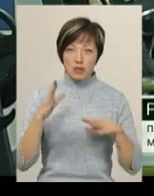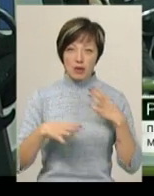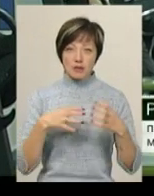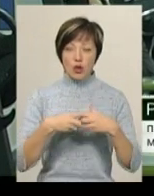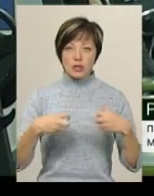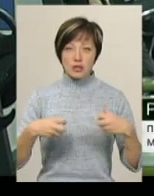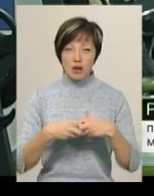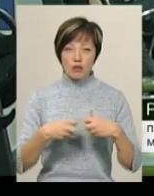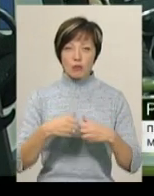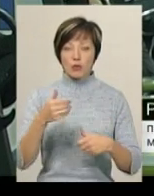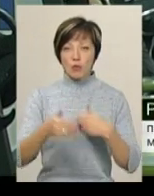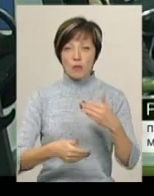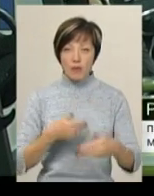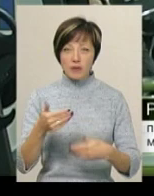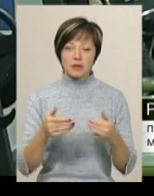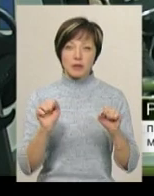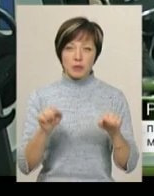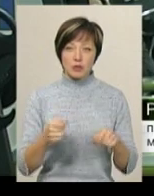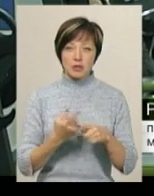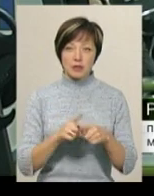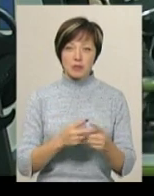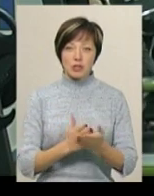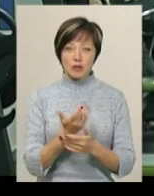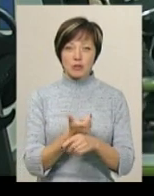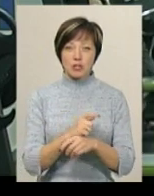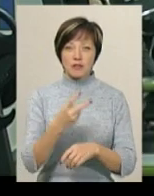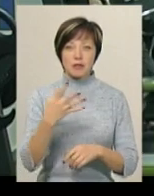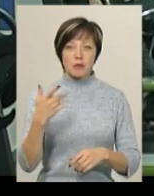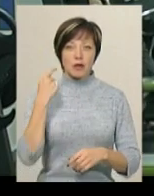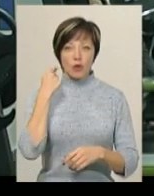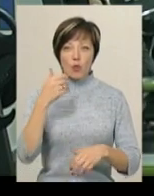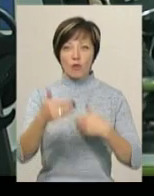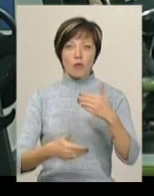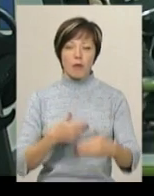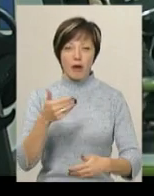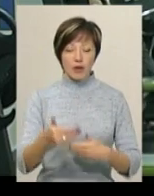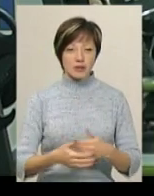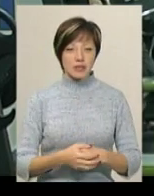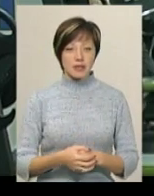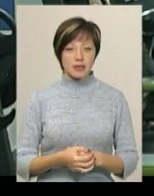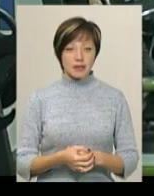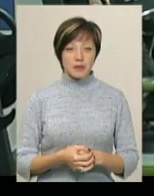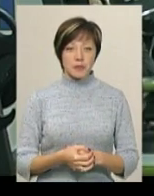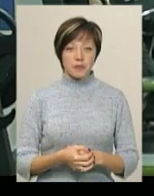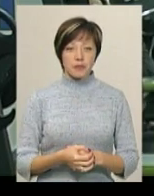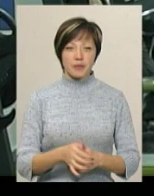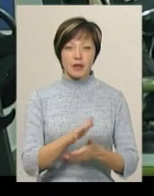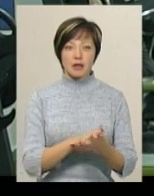розтягувався, потім купаюсь. Якщо вже морщ з таким стажем більше 25 років купаюсь, я